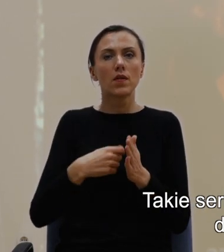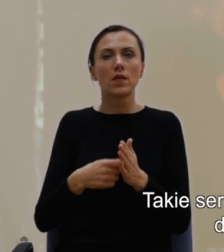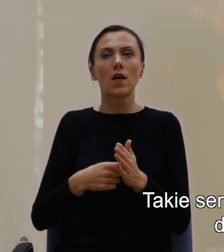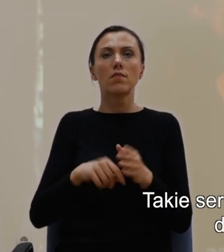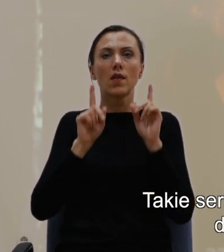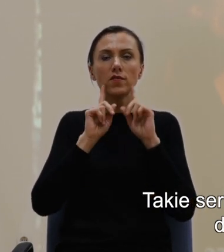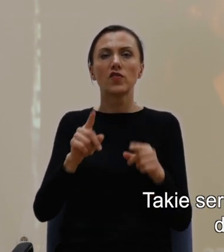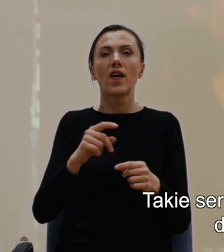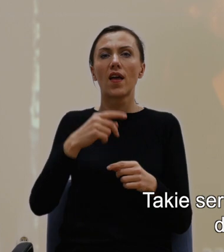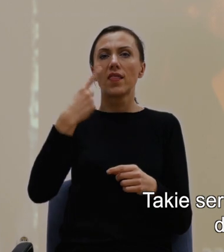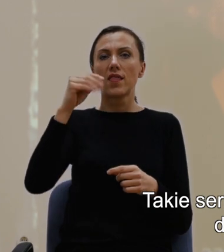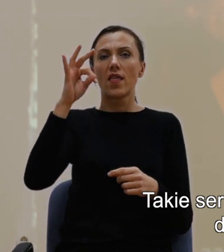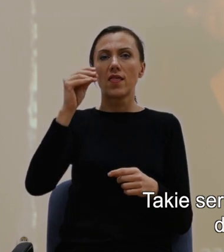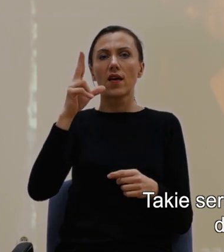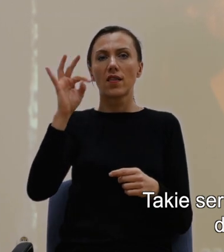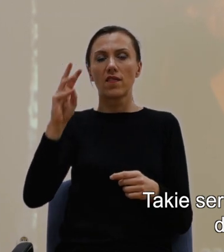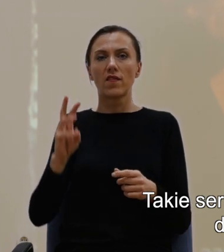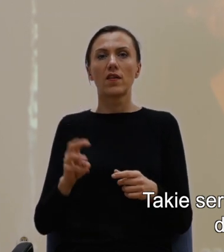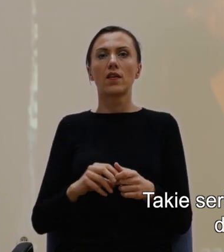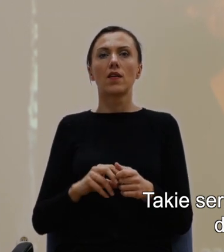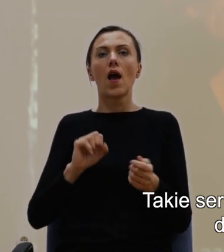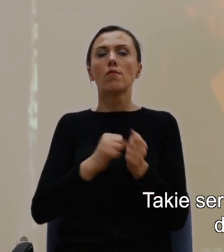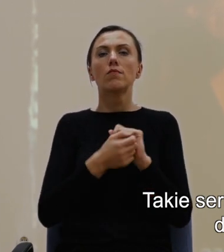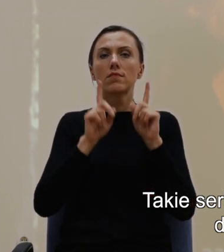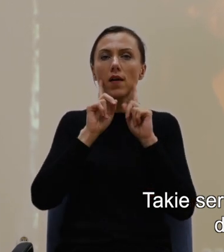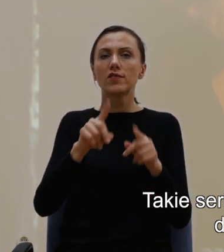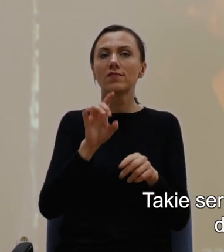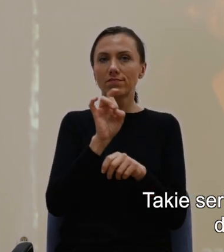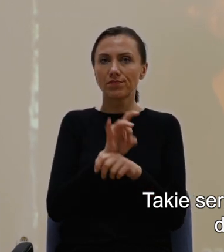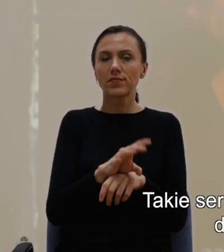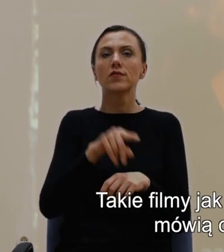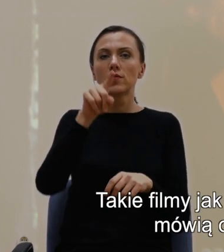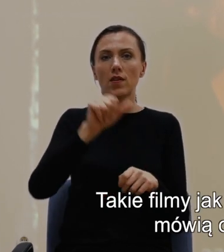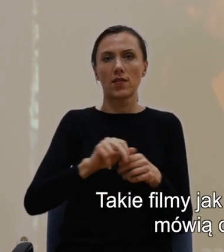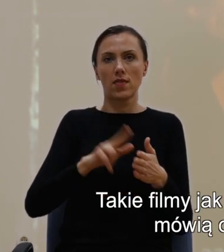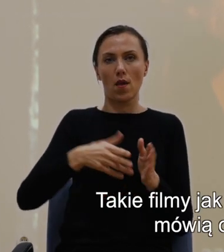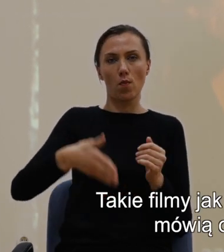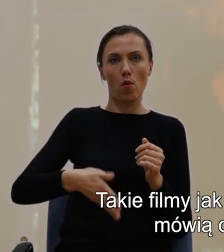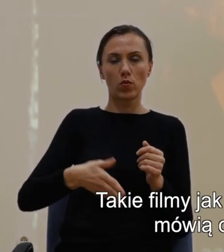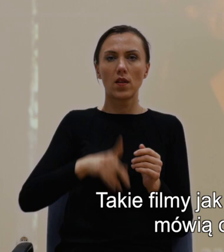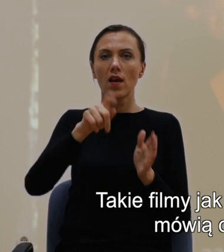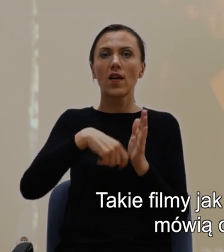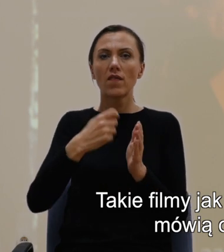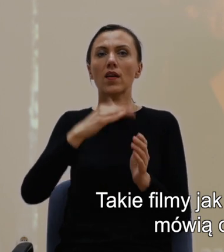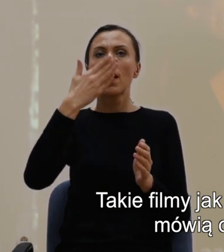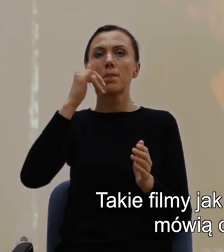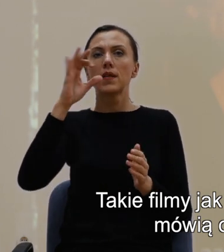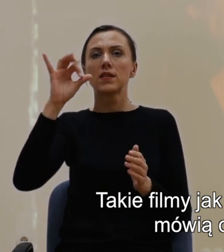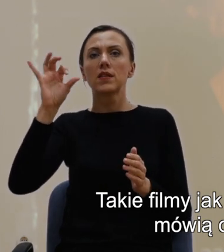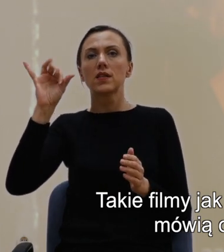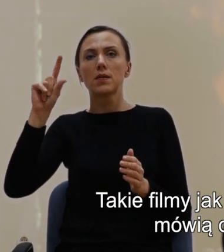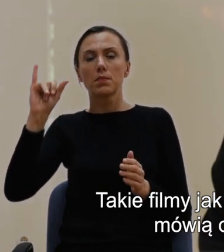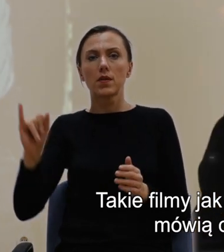czy takie seriale jak True Blood dzieją się właśnie na południu. Takie filmy jak Mississippi Burning z